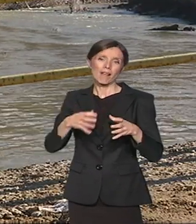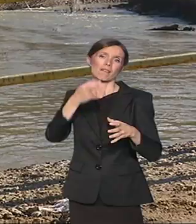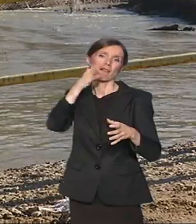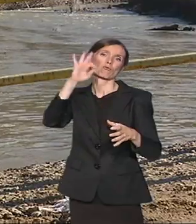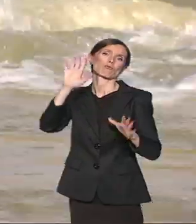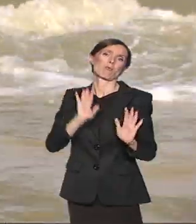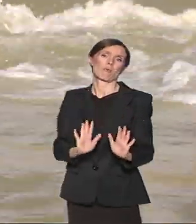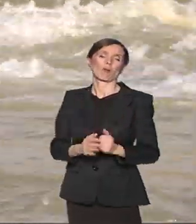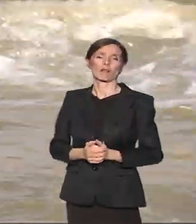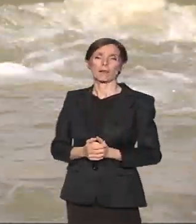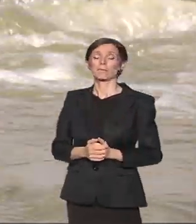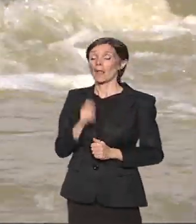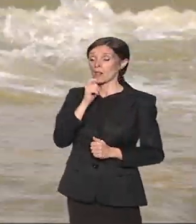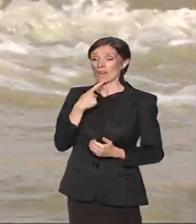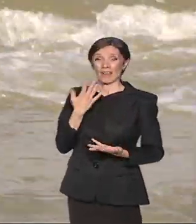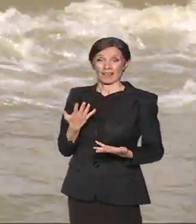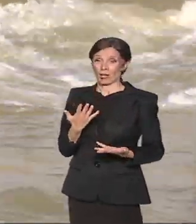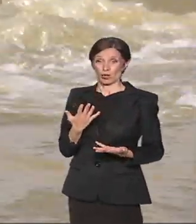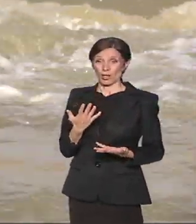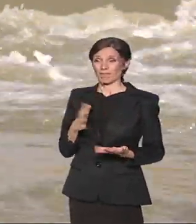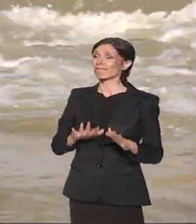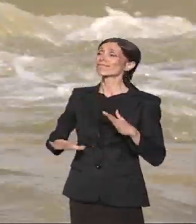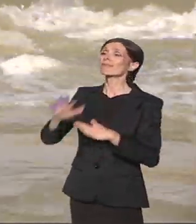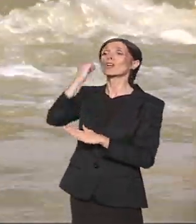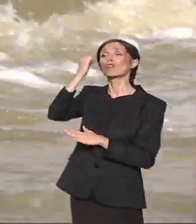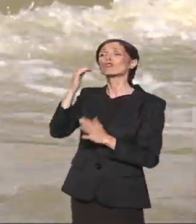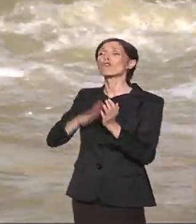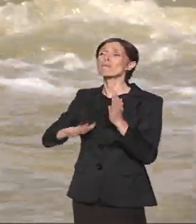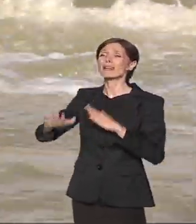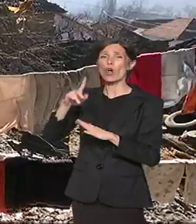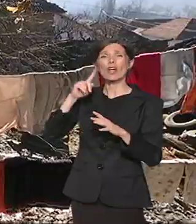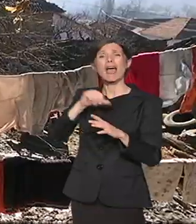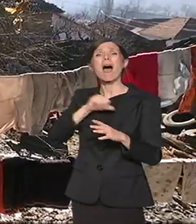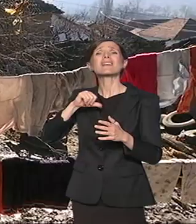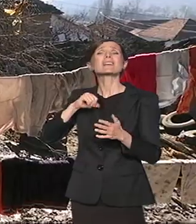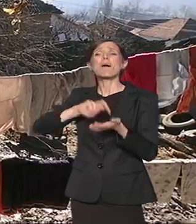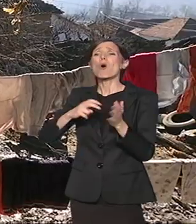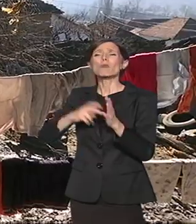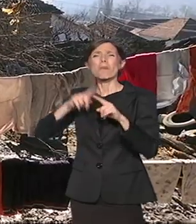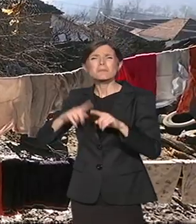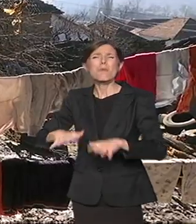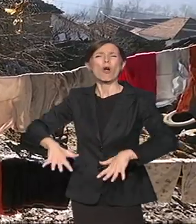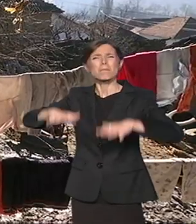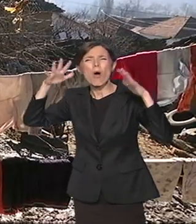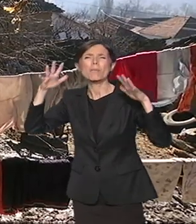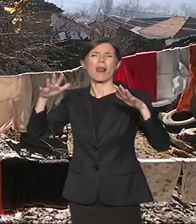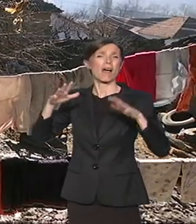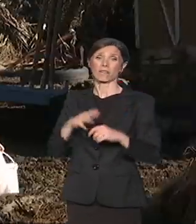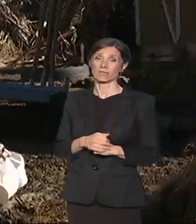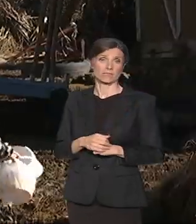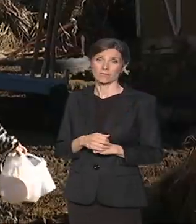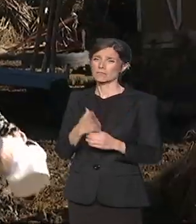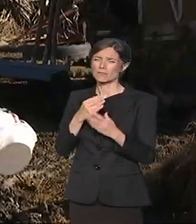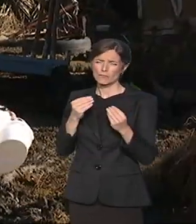Ali nisu samo vremenske nepogode te koje život u ovom kraju čine teškim. Mnogo je porodice koje se suočavaju sa